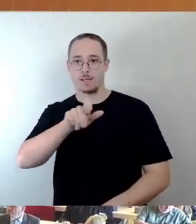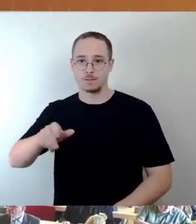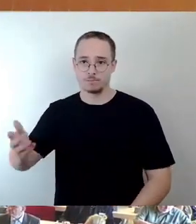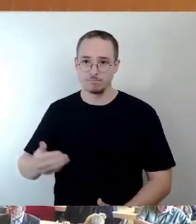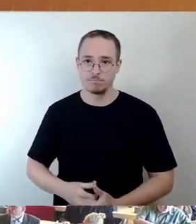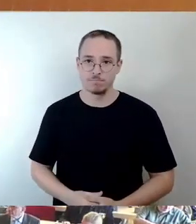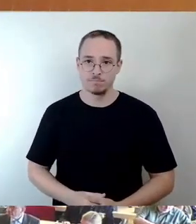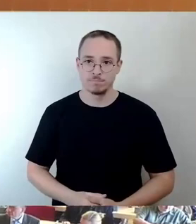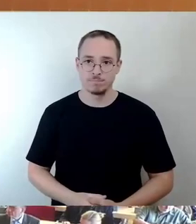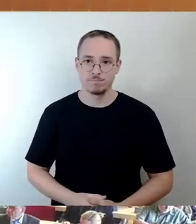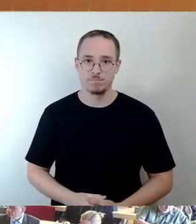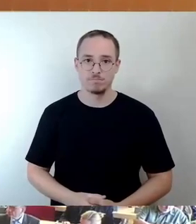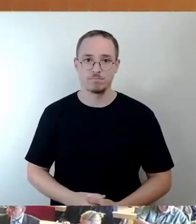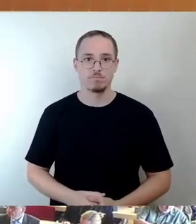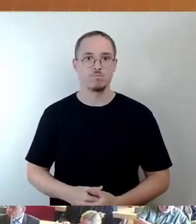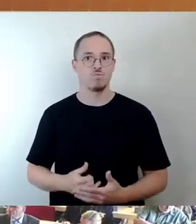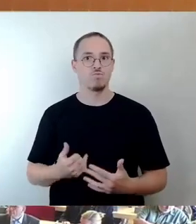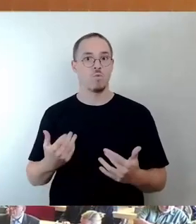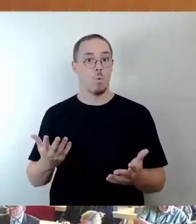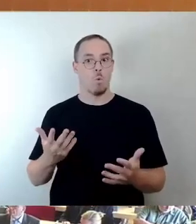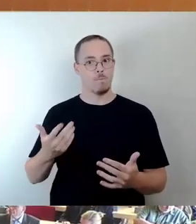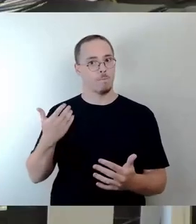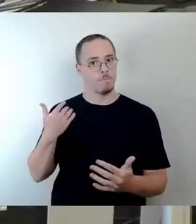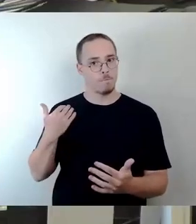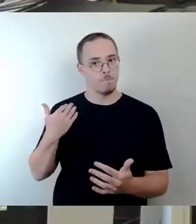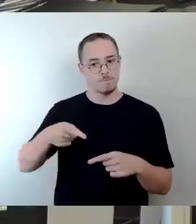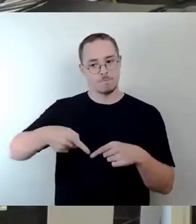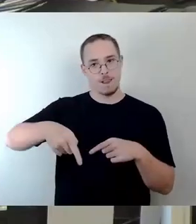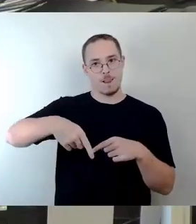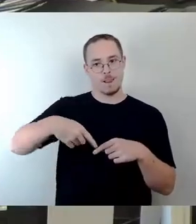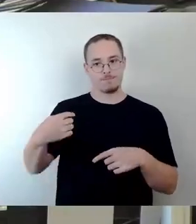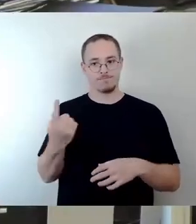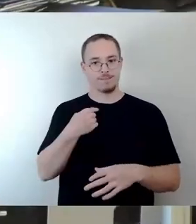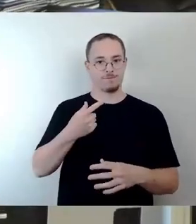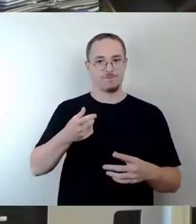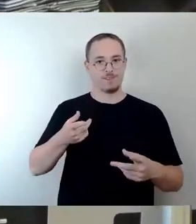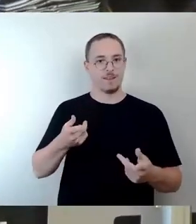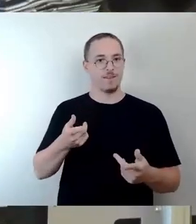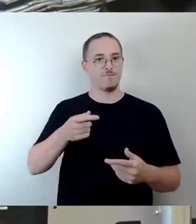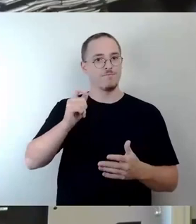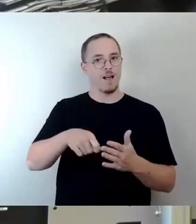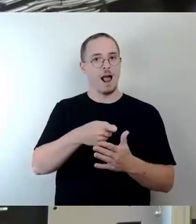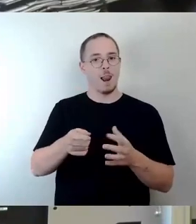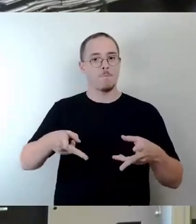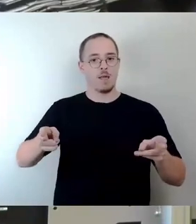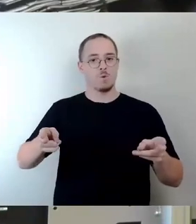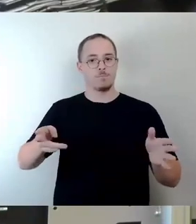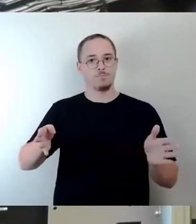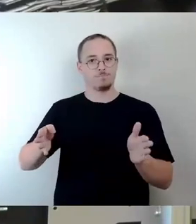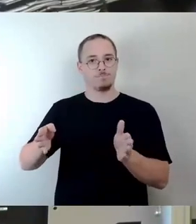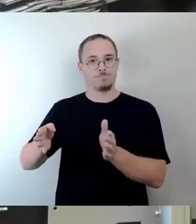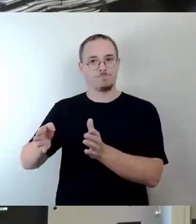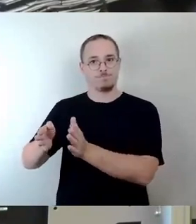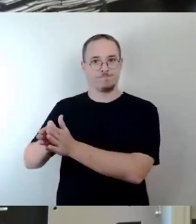Die Legislatur tut sich dem Ende entgegenneigen und da ist es doch mal an der Zeit zu schauen, wie denn